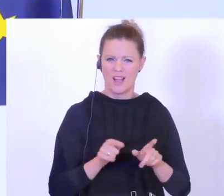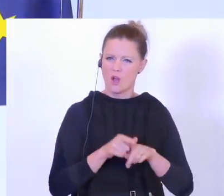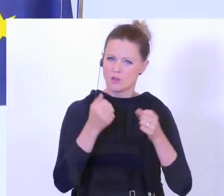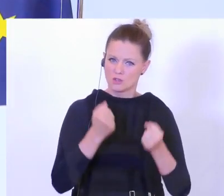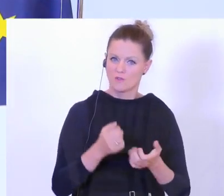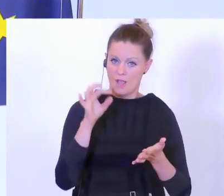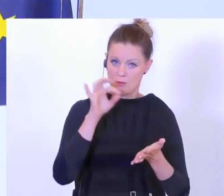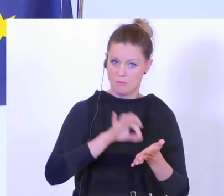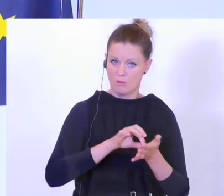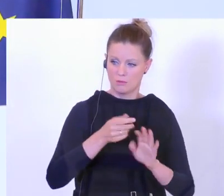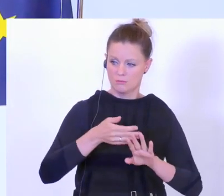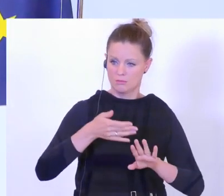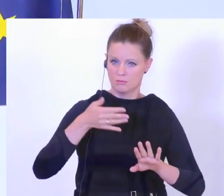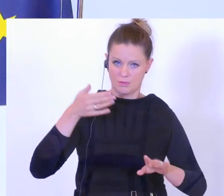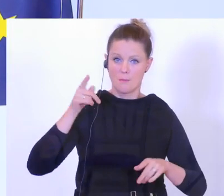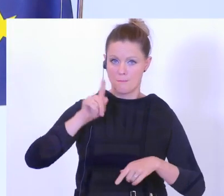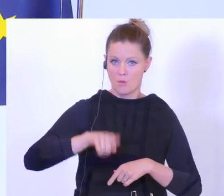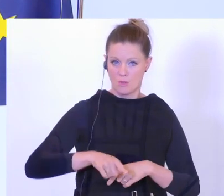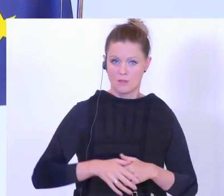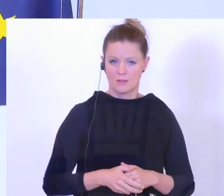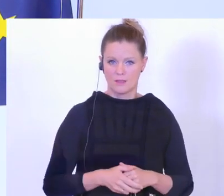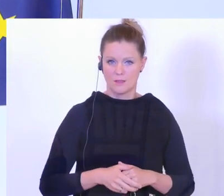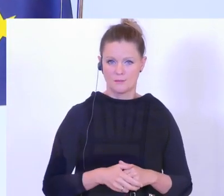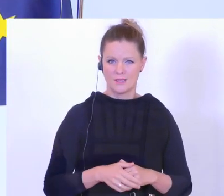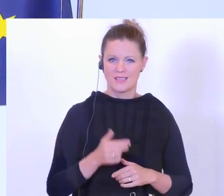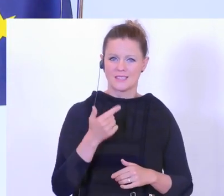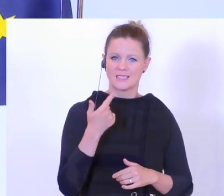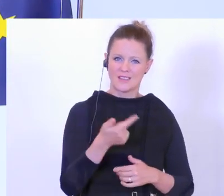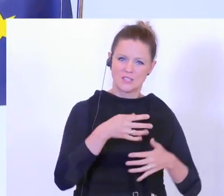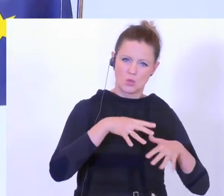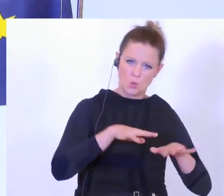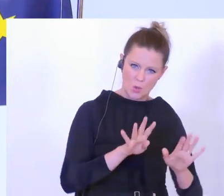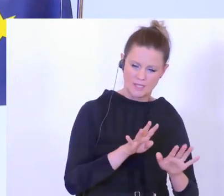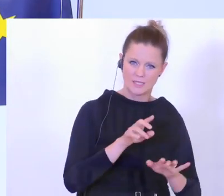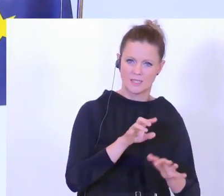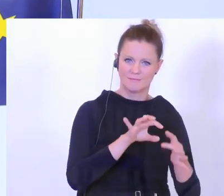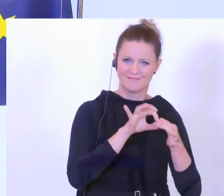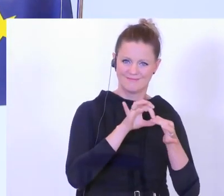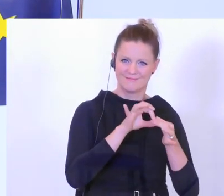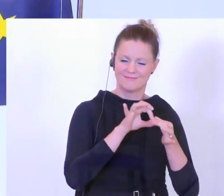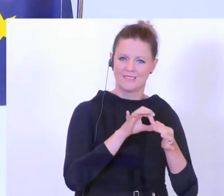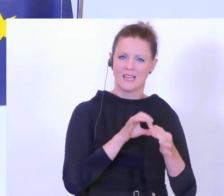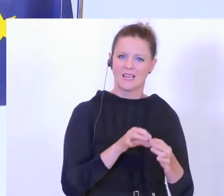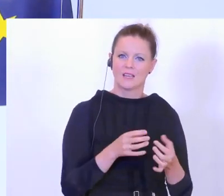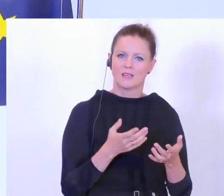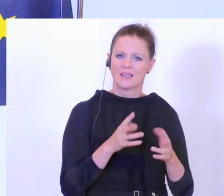Schwerpunkt in den letzten Monaten, 2019, weil es hier um die sichere